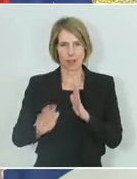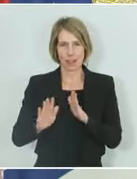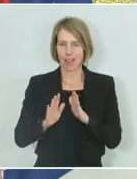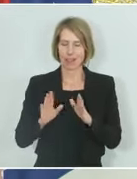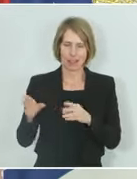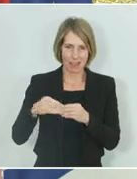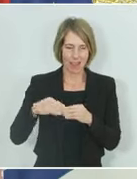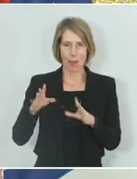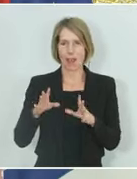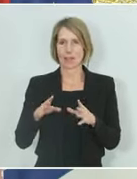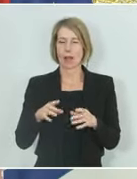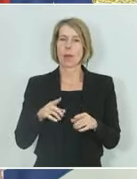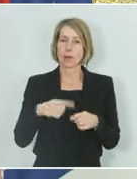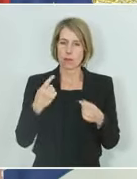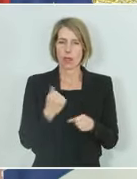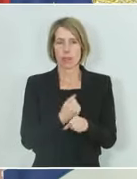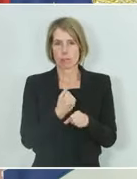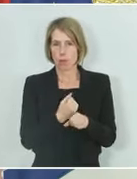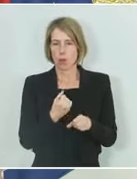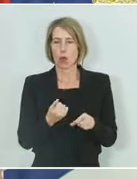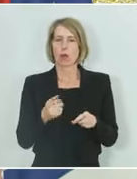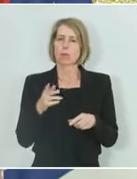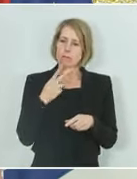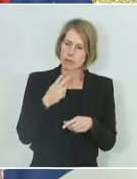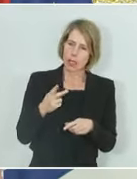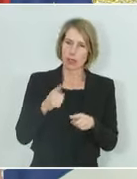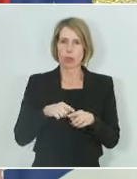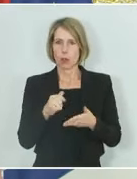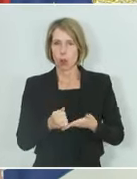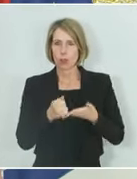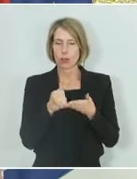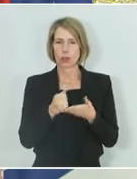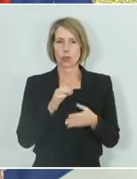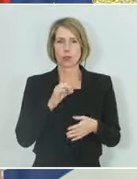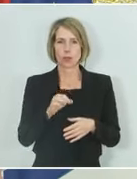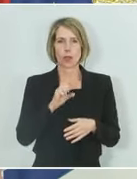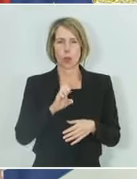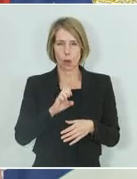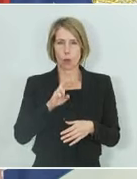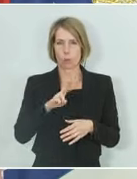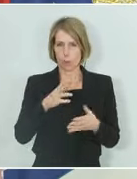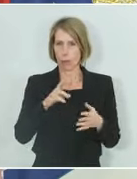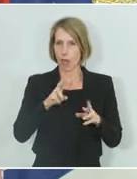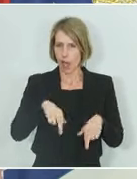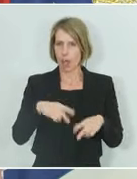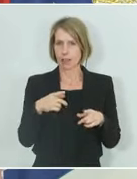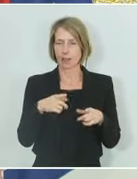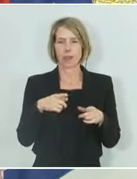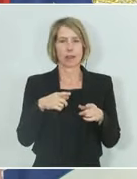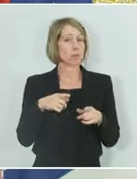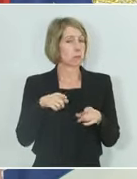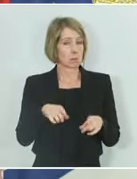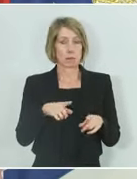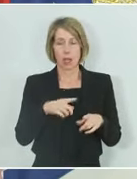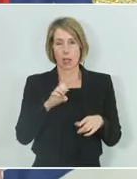Bemühungen Kosovos für den Europarat. Wir wissen alle, dass die Europäische Union in dieser Frage nicht